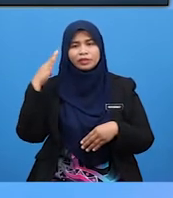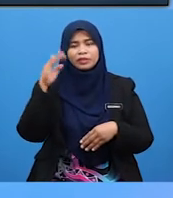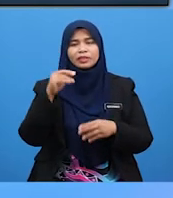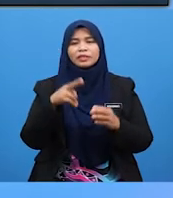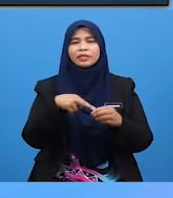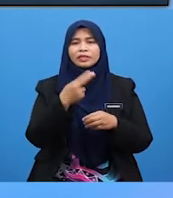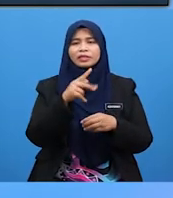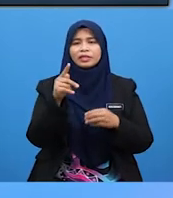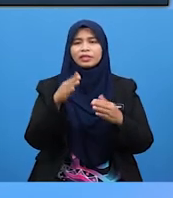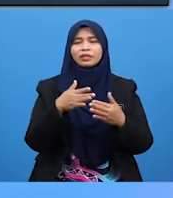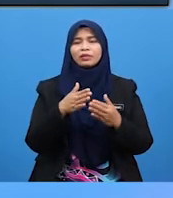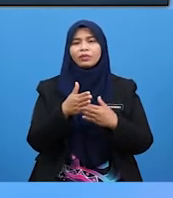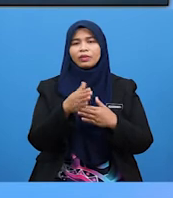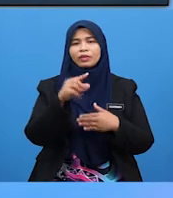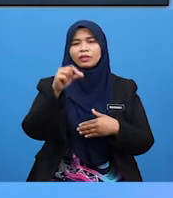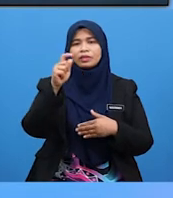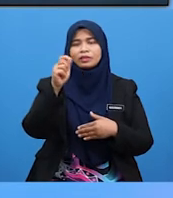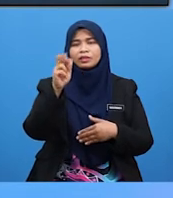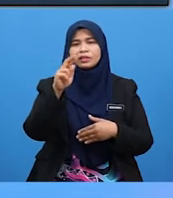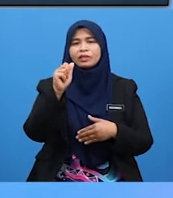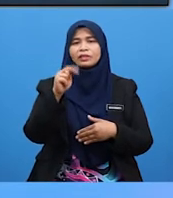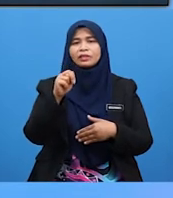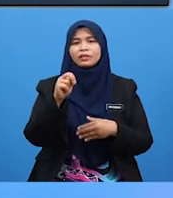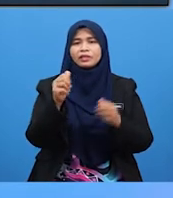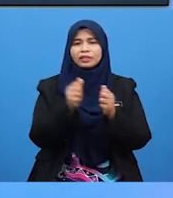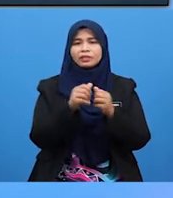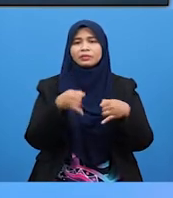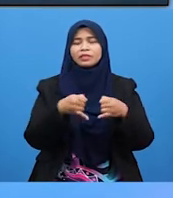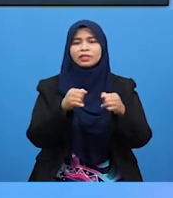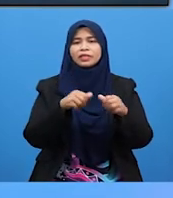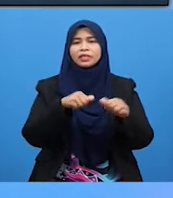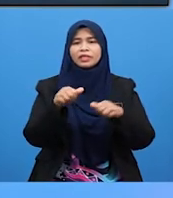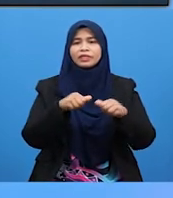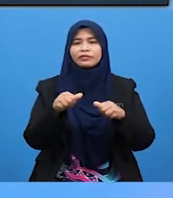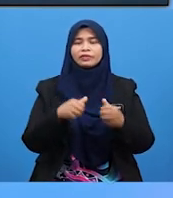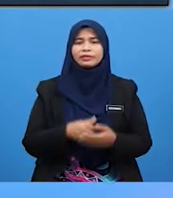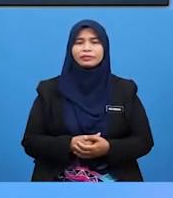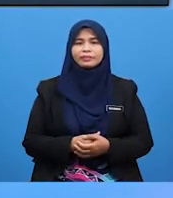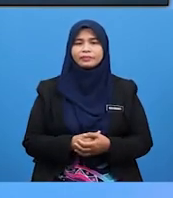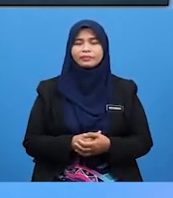dihasilkan oleh getaran Dengan menjalankan aktiviti